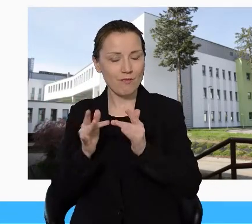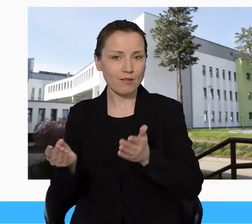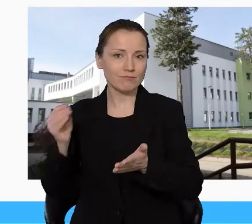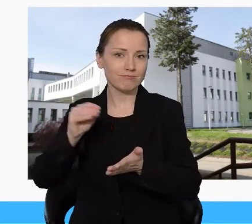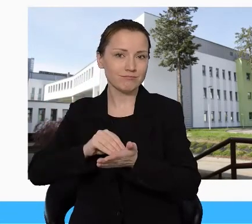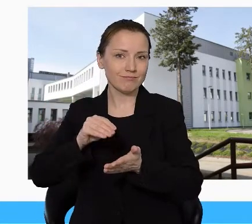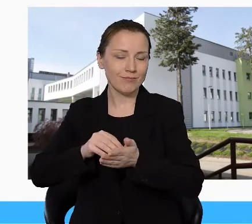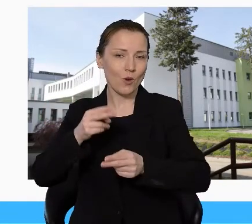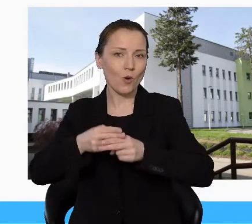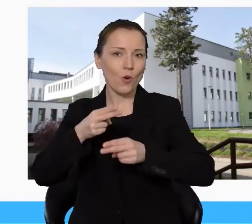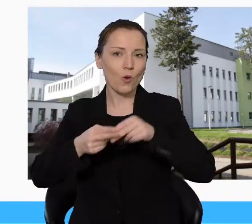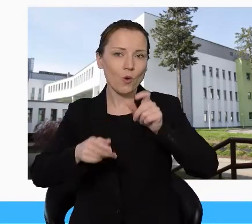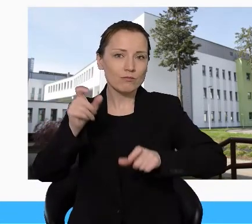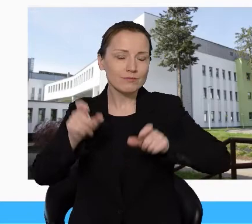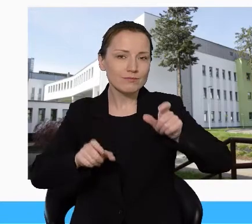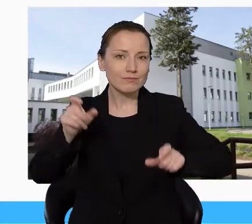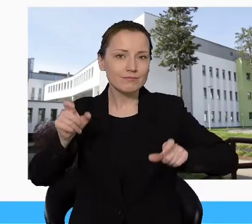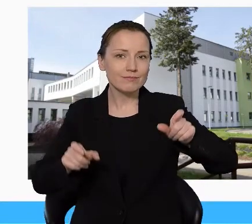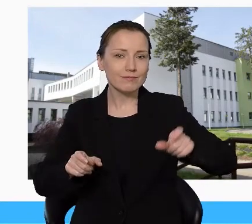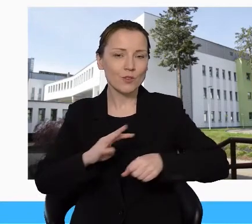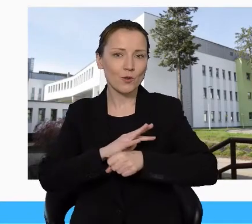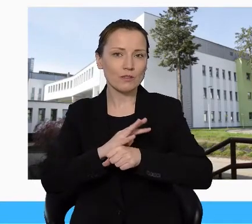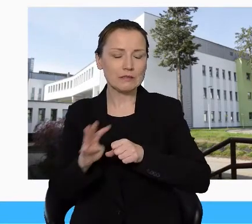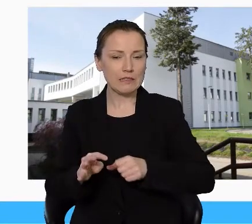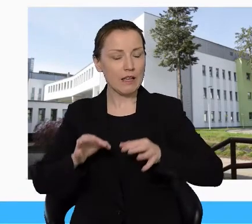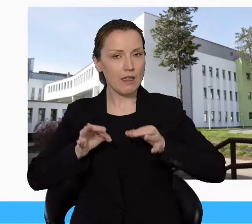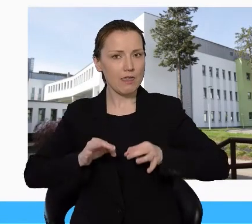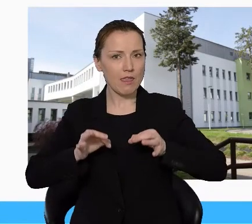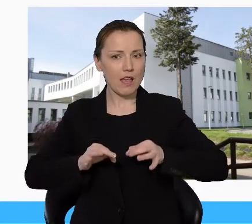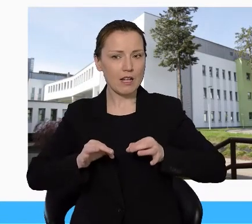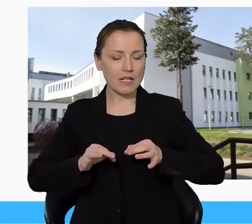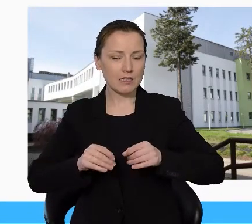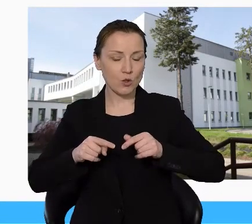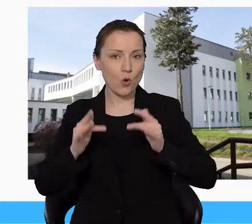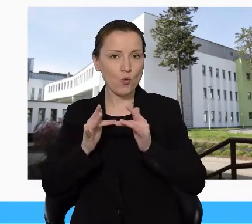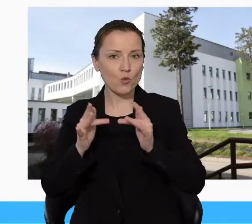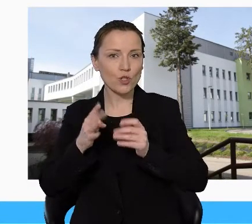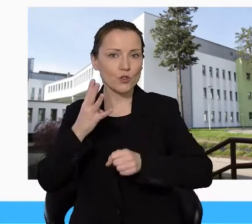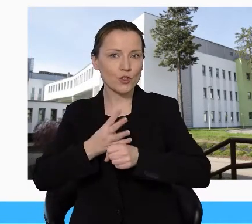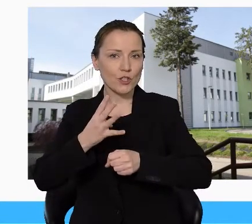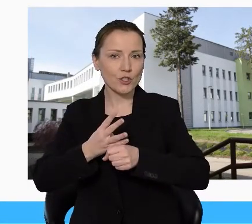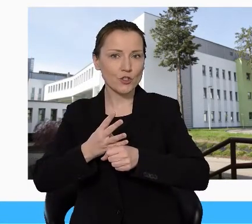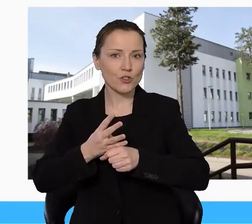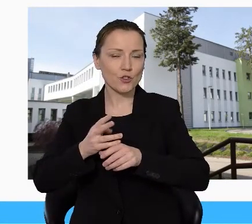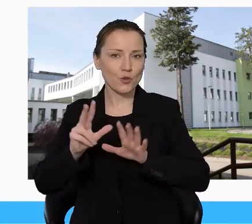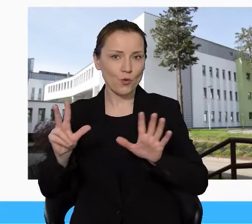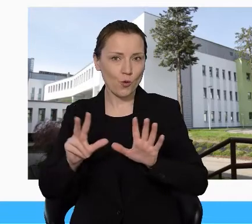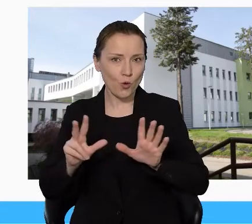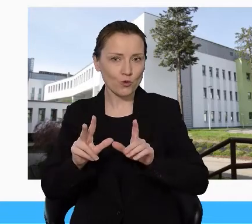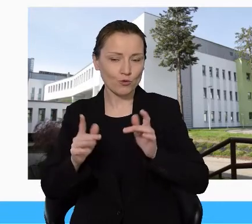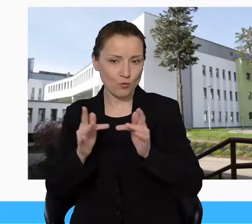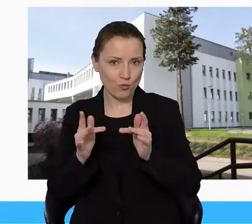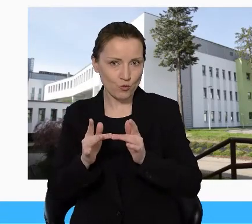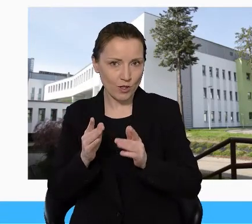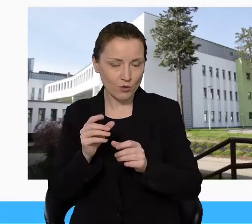potrzeb leczenia chorych na COVID-19. Obecnie jest to 48 łóżek. Te 48